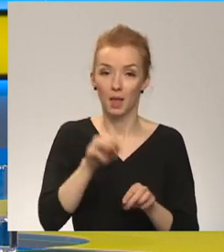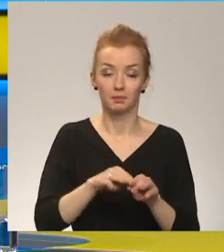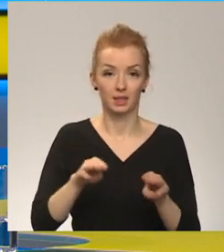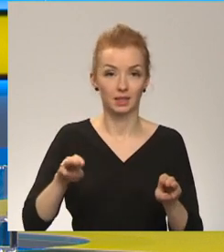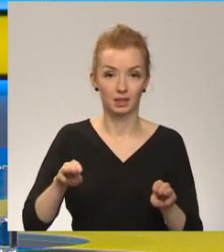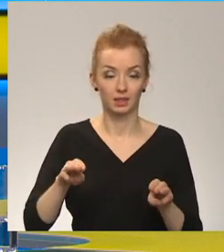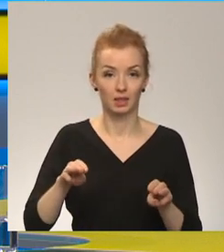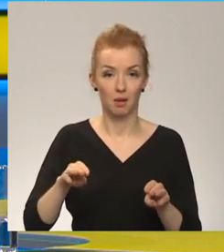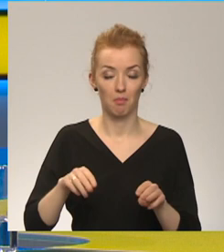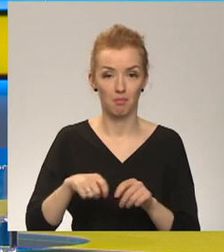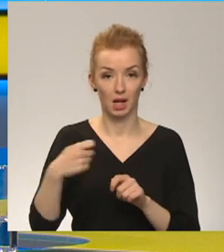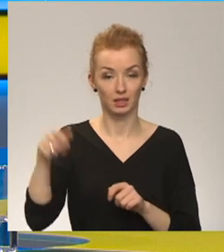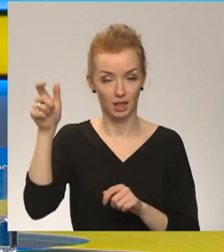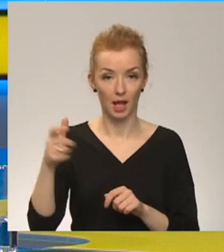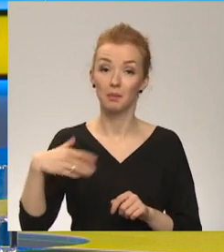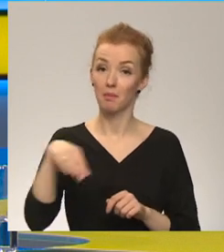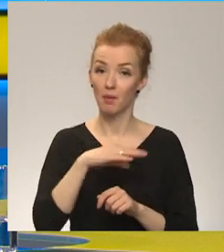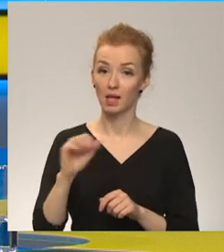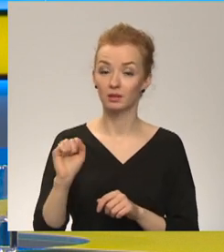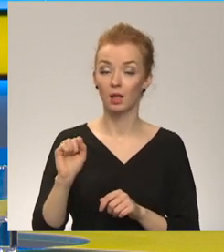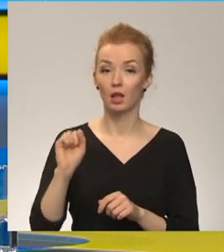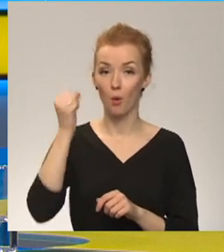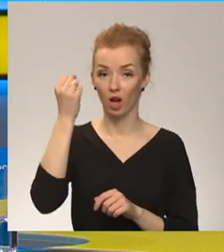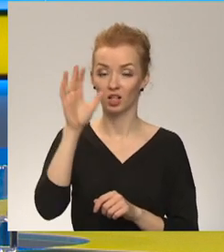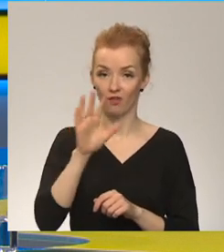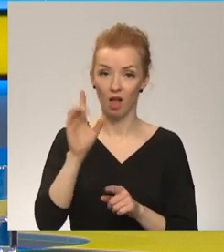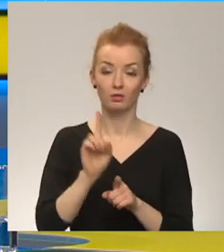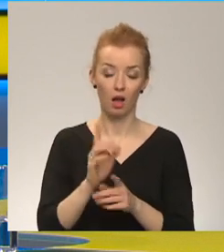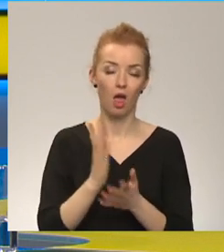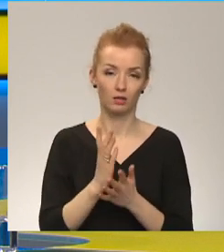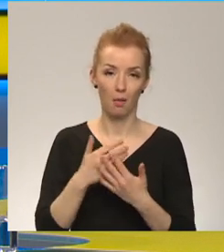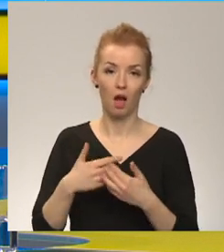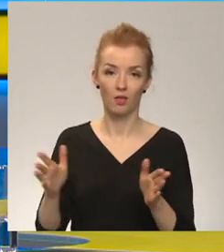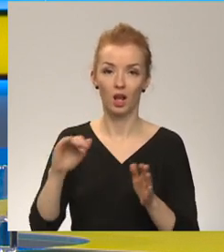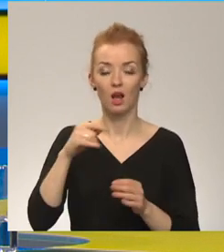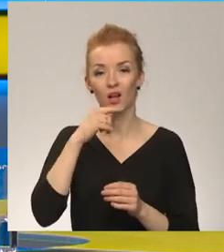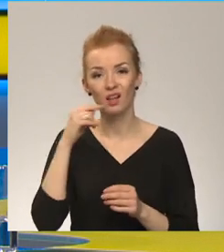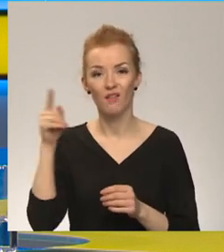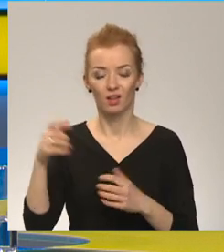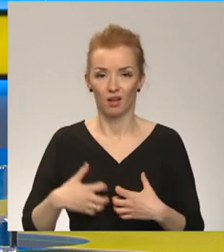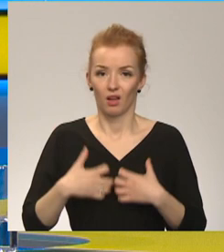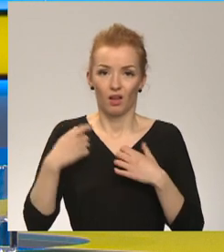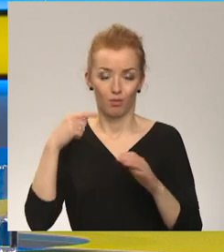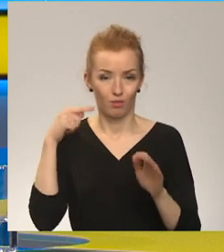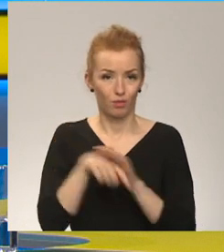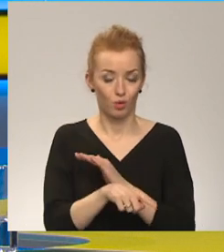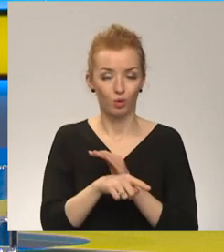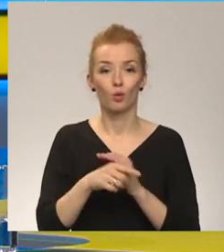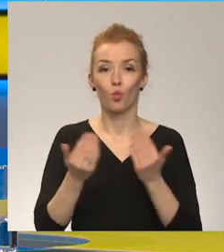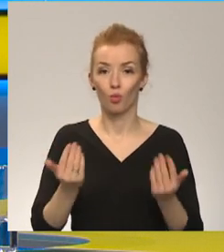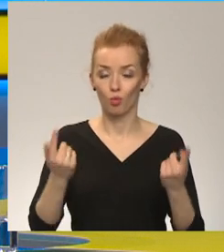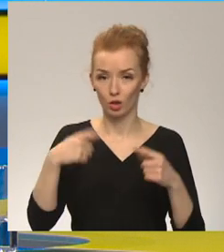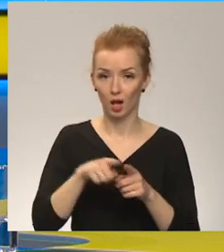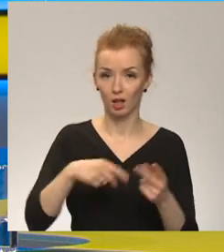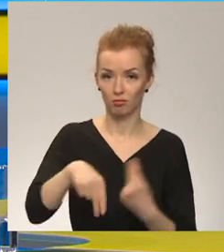mēs, kā demokrātiski valsts, esam atvērti politiskajiem bēgļiem arī no Krievijas, un noteikti tāda arī būsim. Šobrīd ministru kabinetā tiek tika